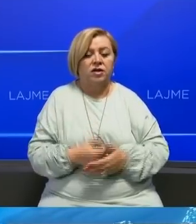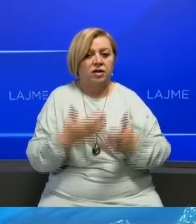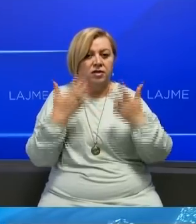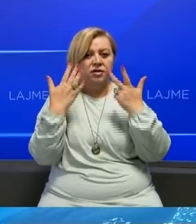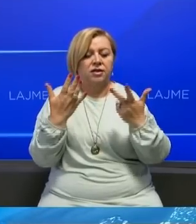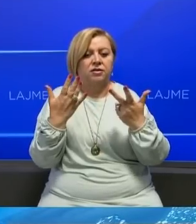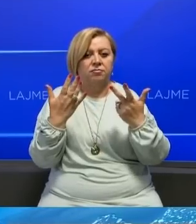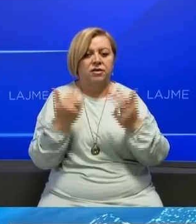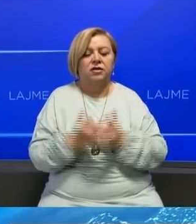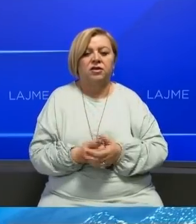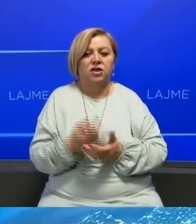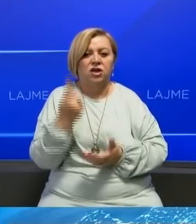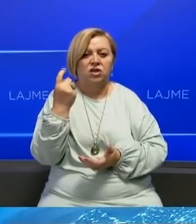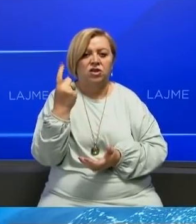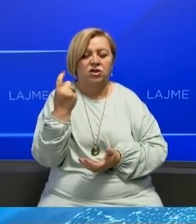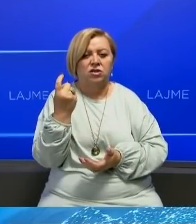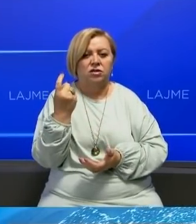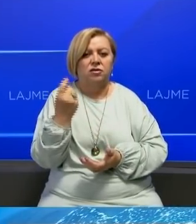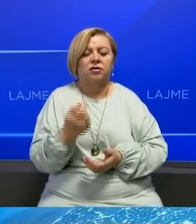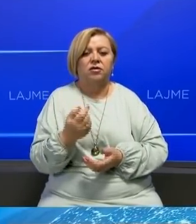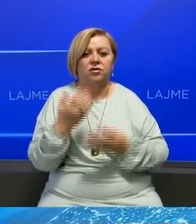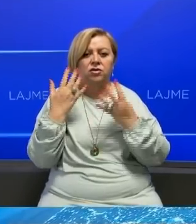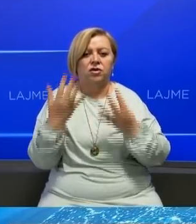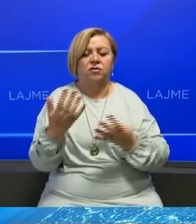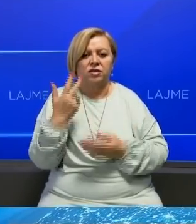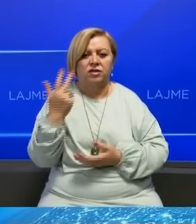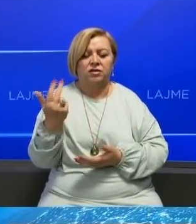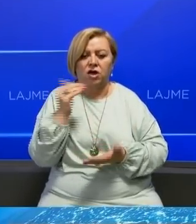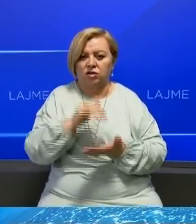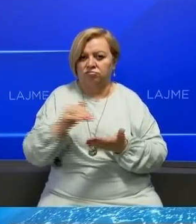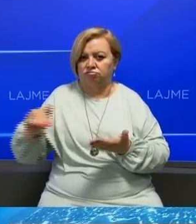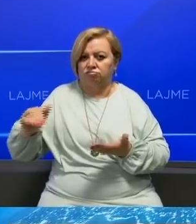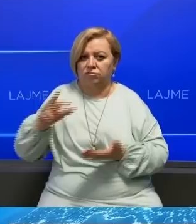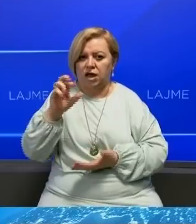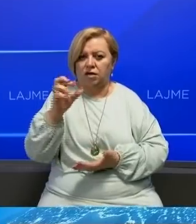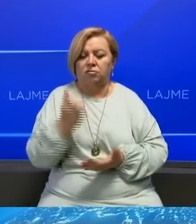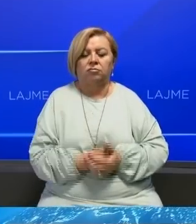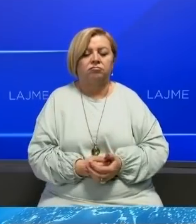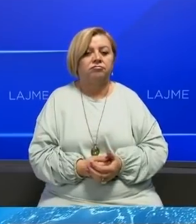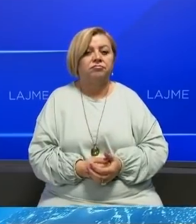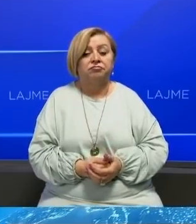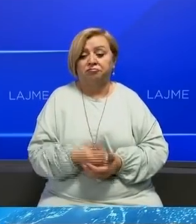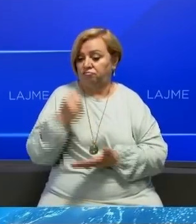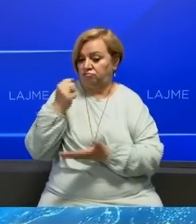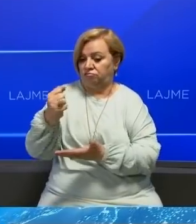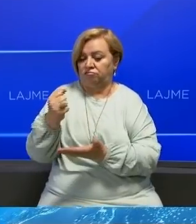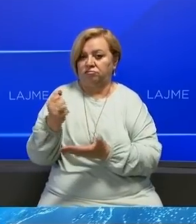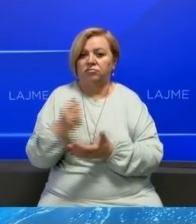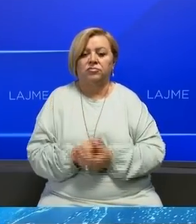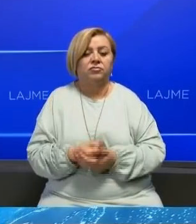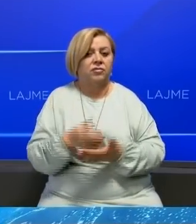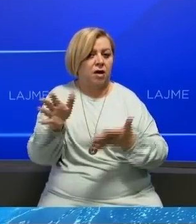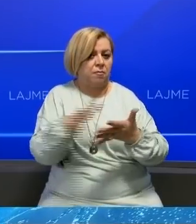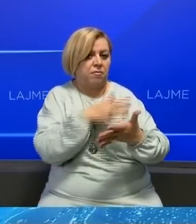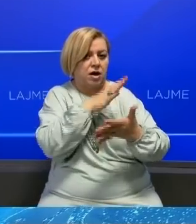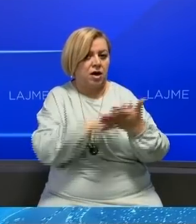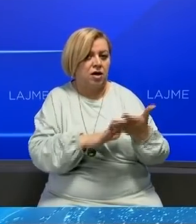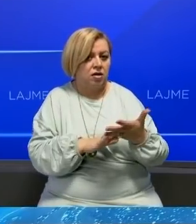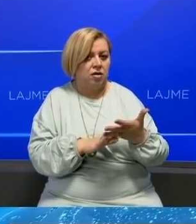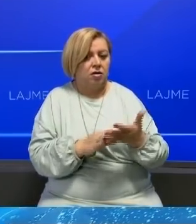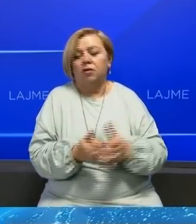.114.293 euro. Pra në këtë bugjet është planifikuar